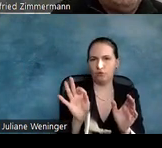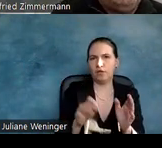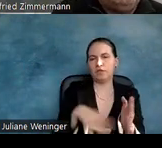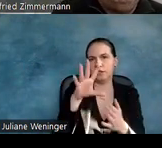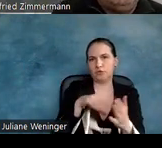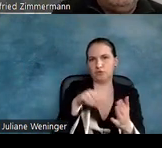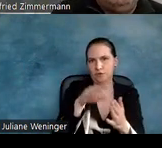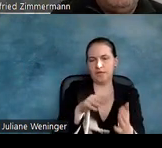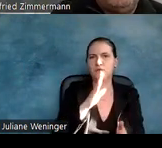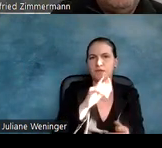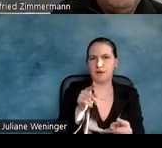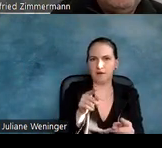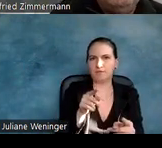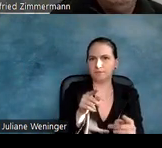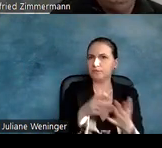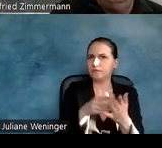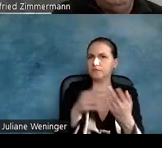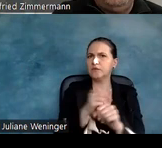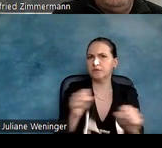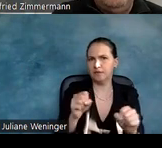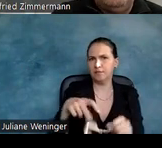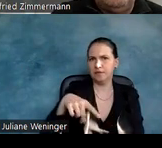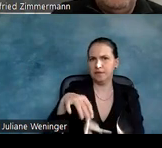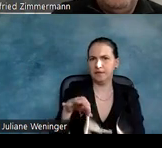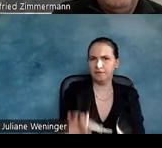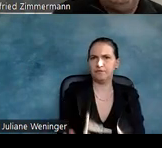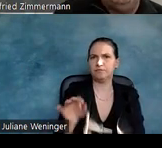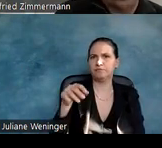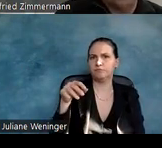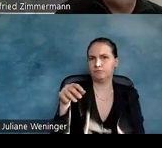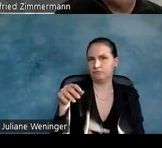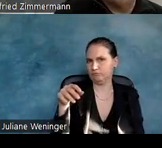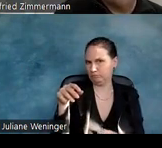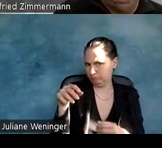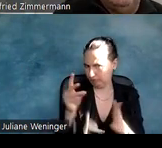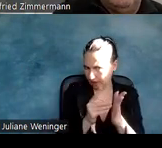barrierefreien PDF-Datei hier, also da hat man